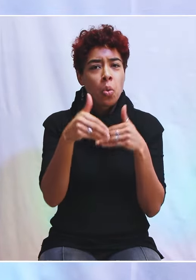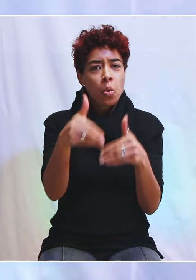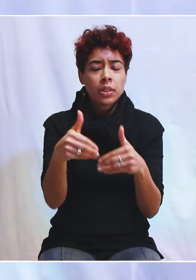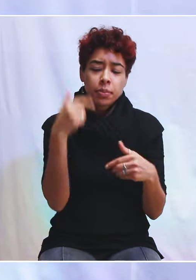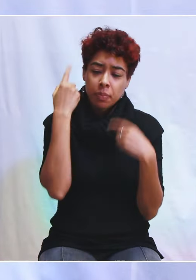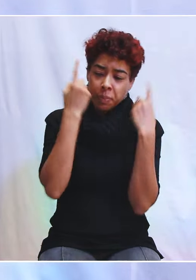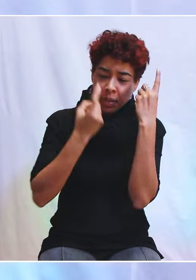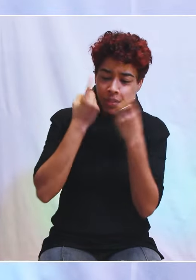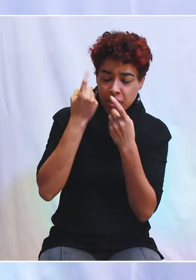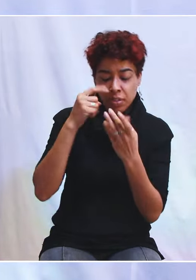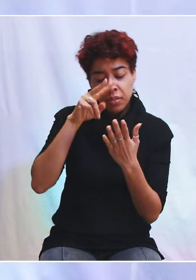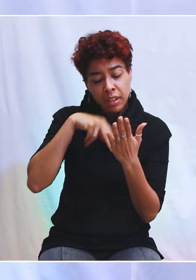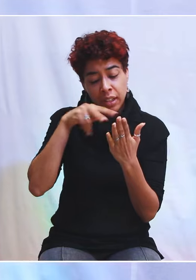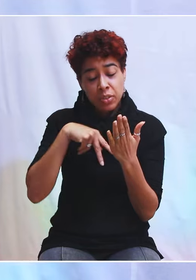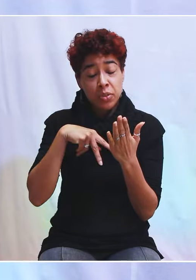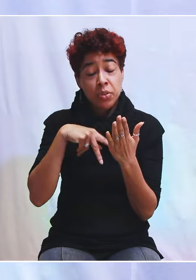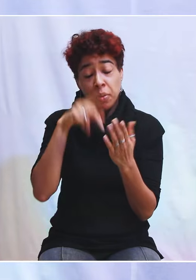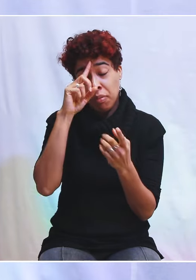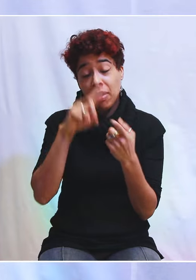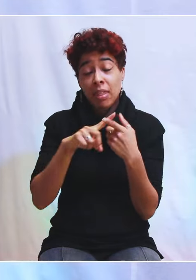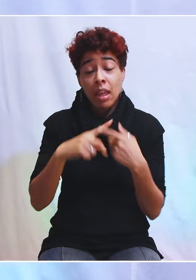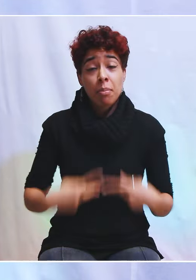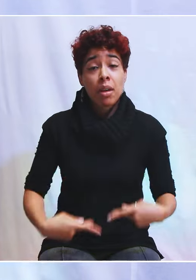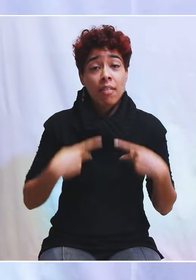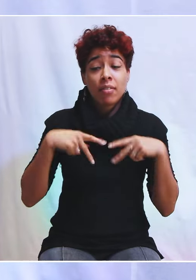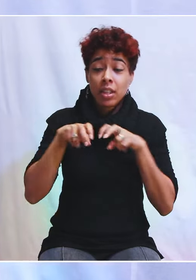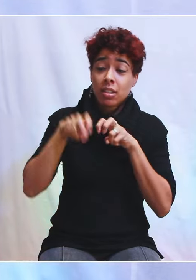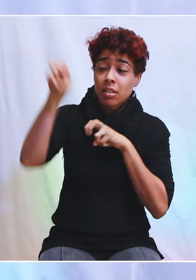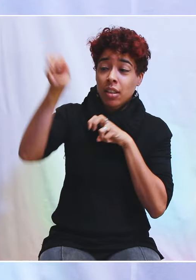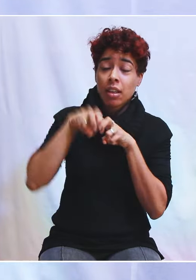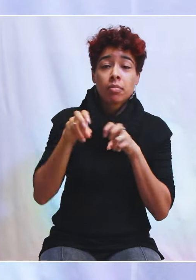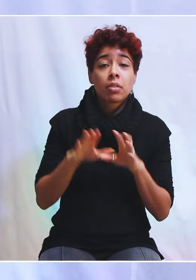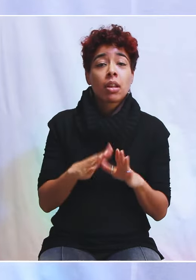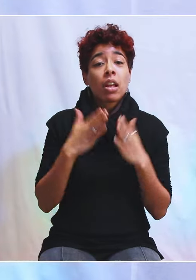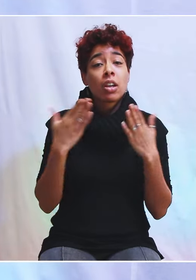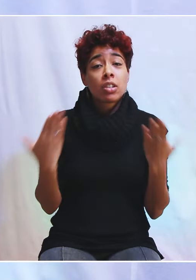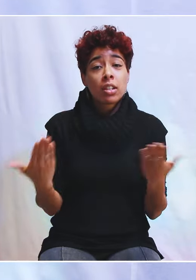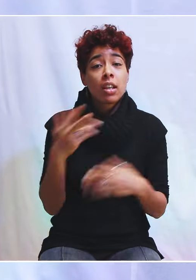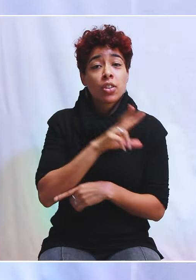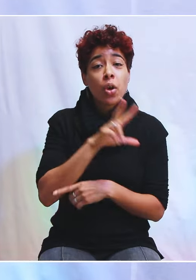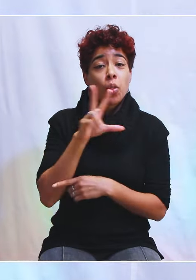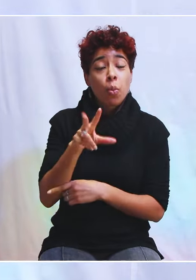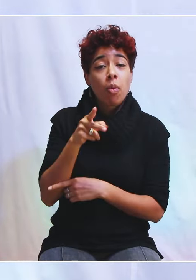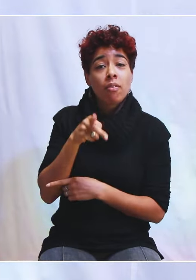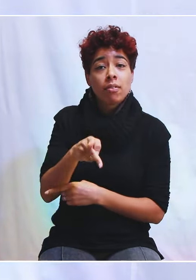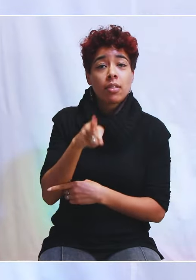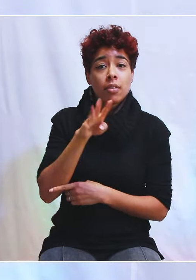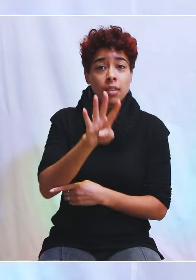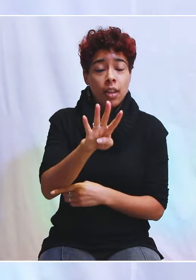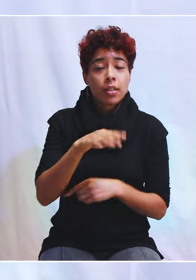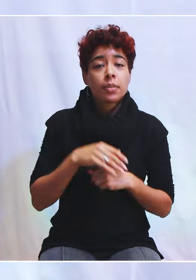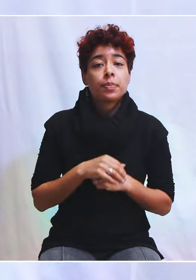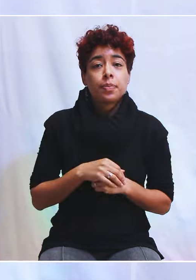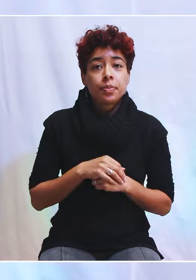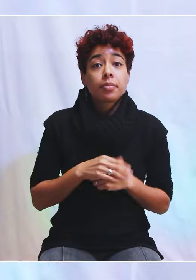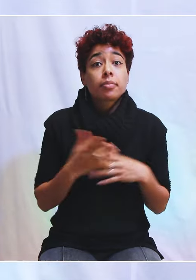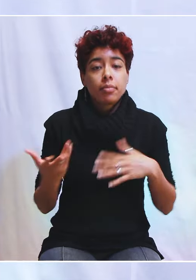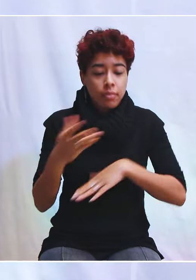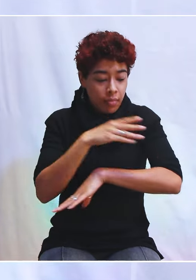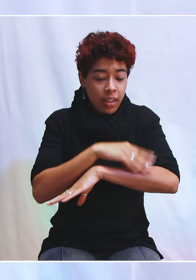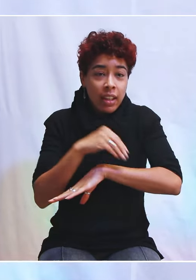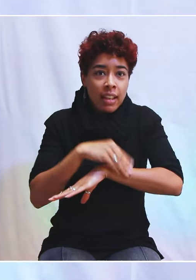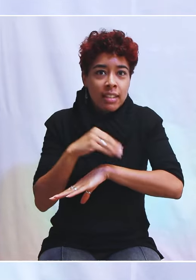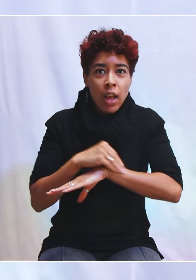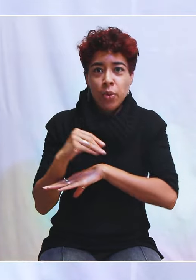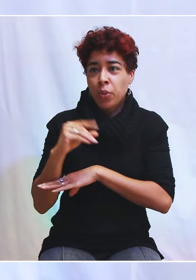la vie de Jacob. Et on est dans Genèse chapitre 33, verset 4, et la Bible nous dit « Alors Esaü courut à sa